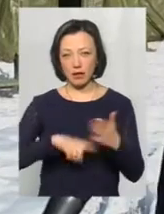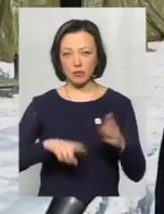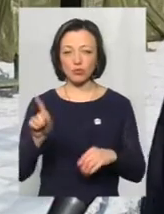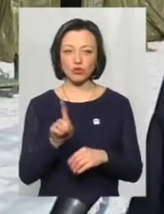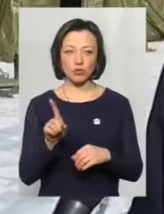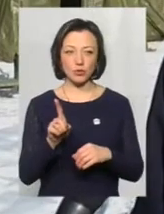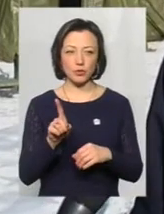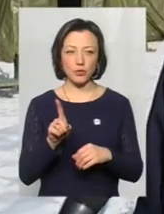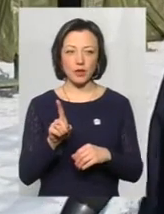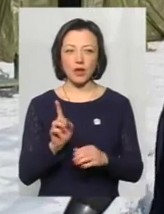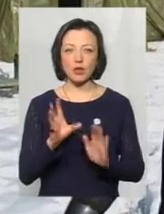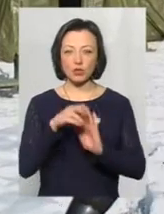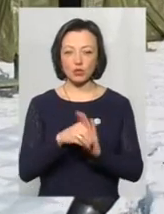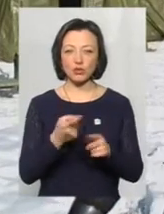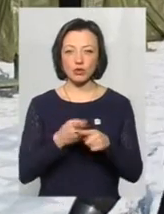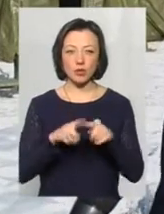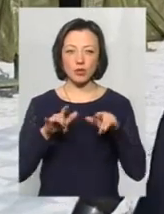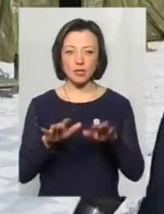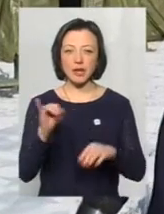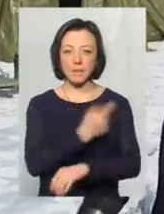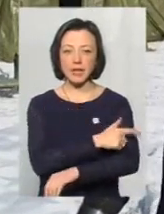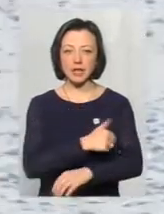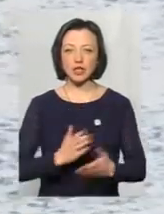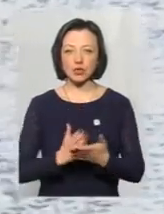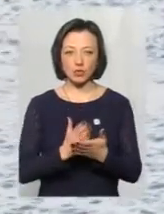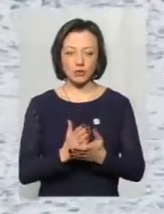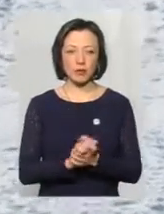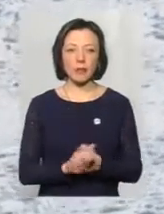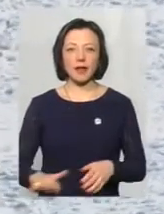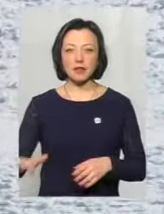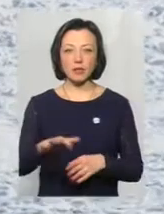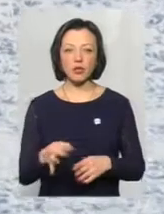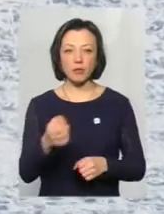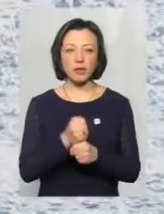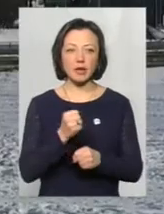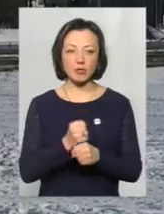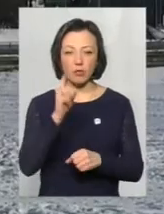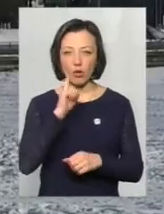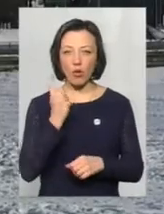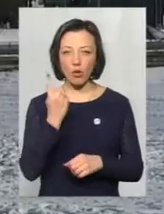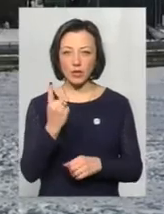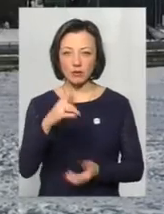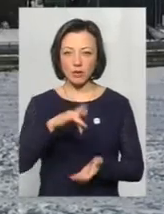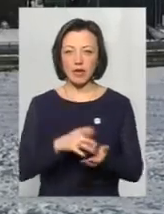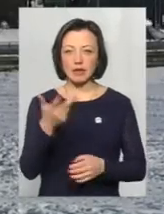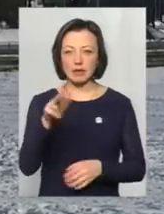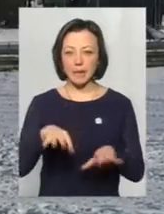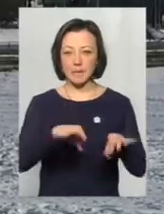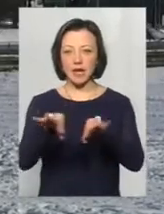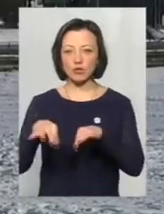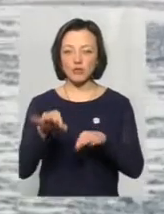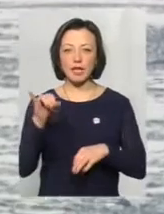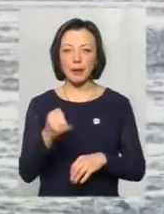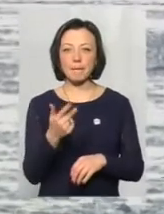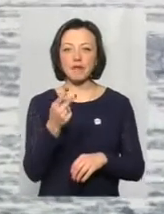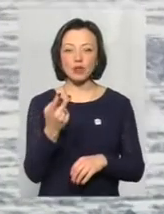долучаться до цього процесу і медичні служби. На території області працює поки що один мобільний, три пересувних і майже